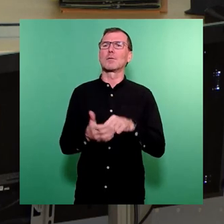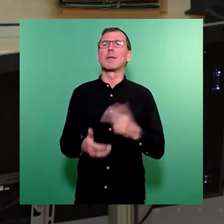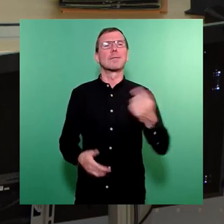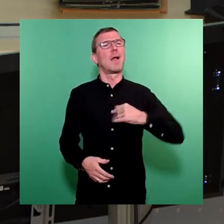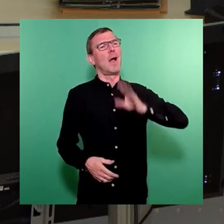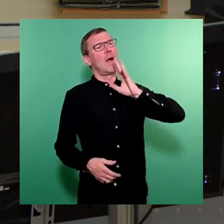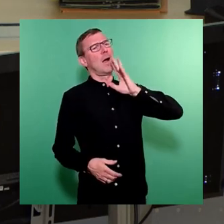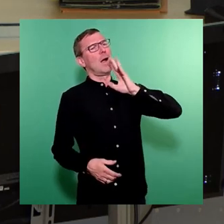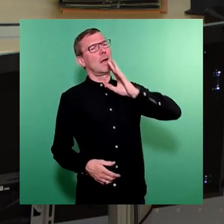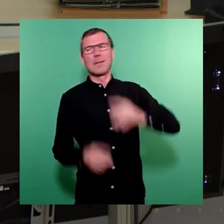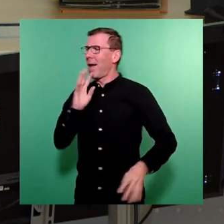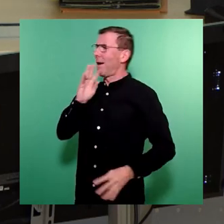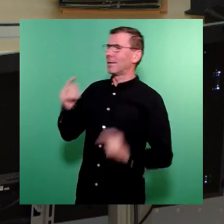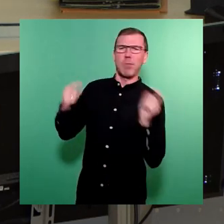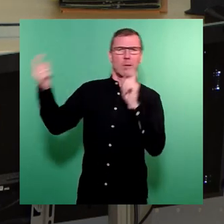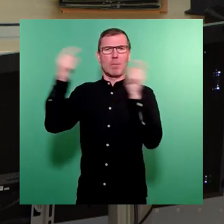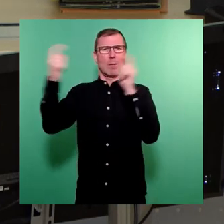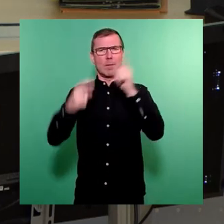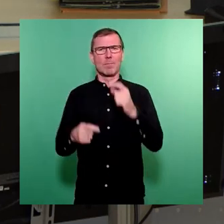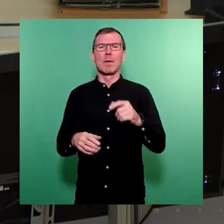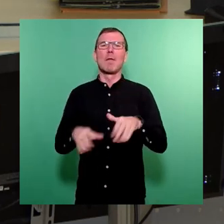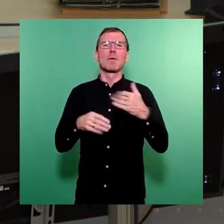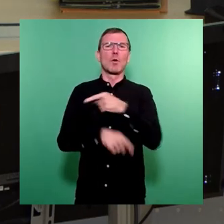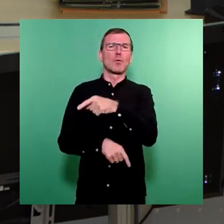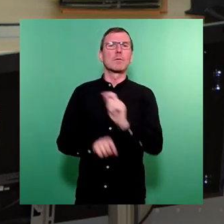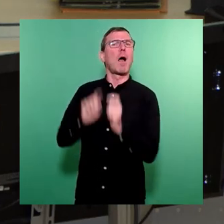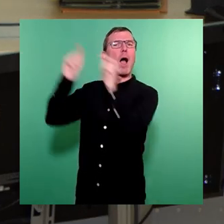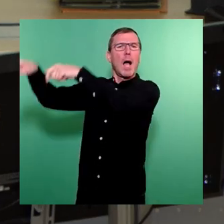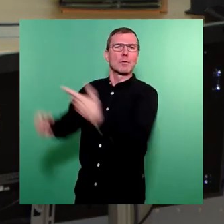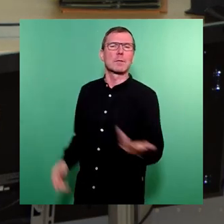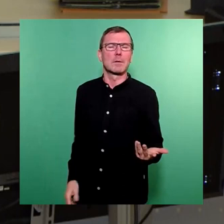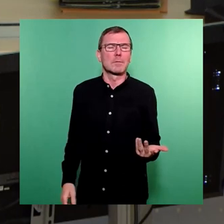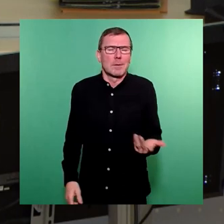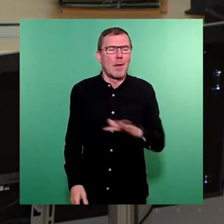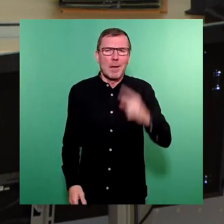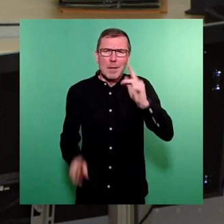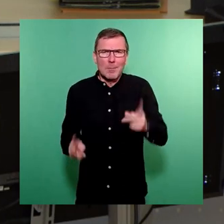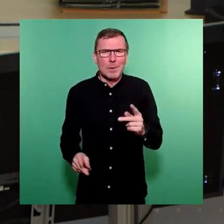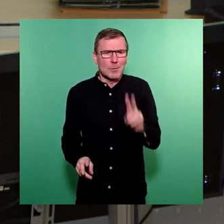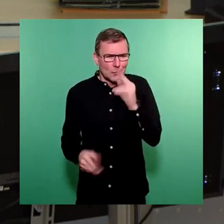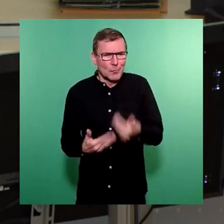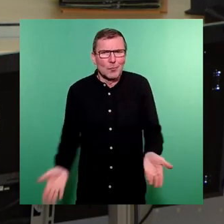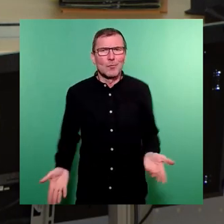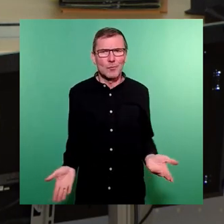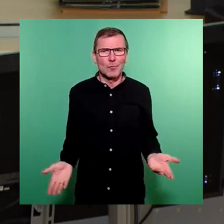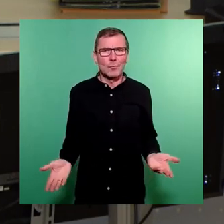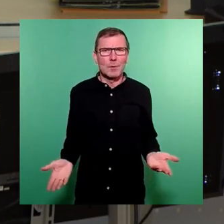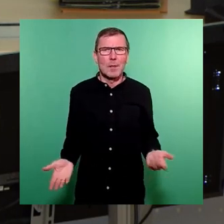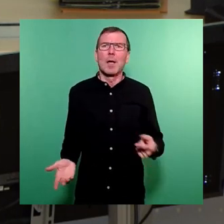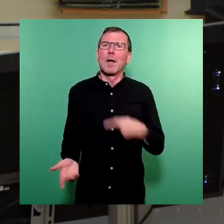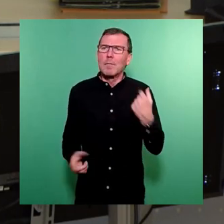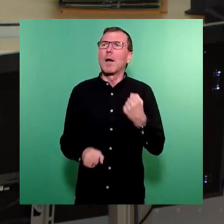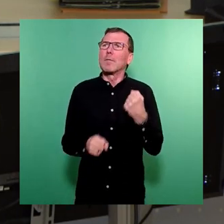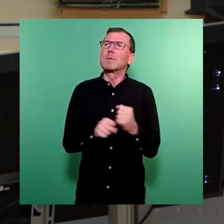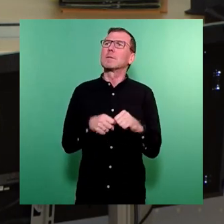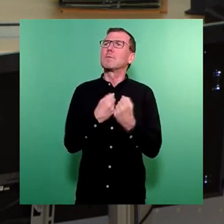liefern, demonstrativ rausgehen wie die Fraktion der Grünen gerade. Aber was nutzt der Landeshauptstadt? Wir haben mit der Situation zu kämpfen, dass